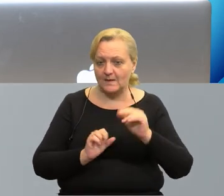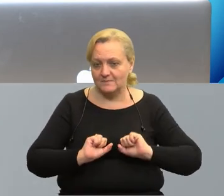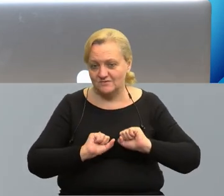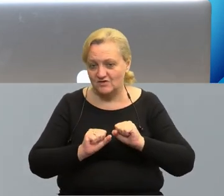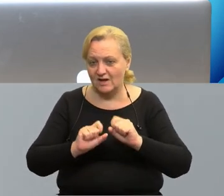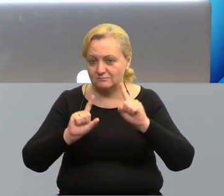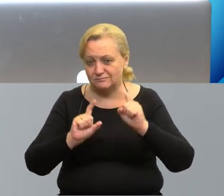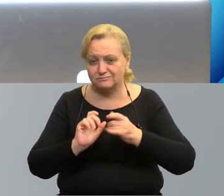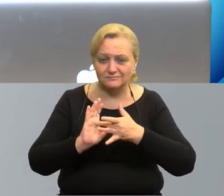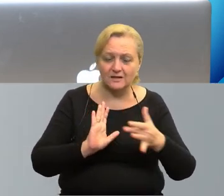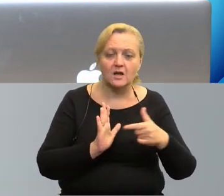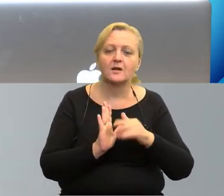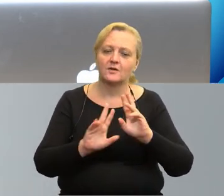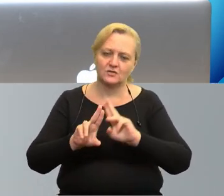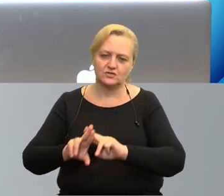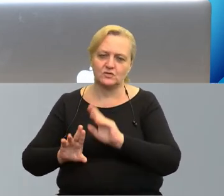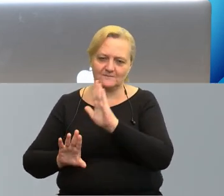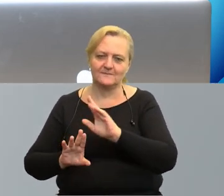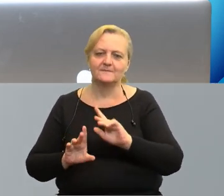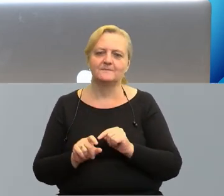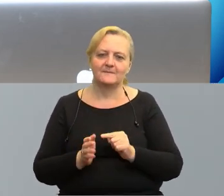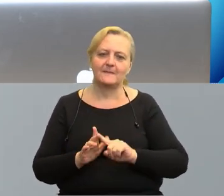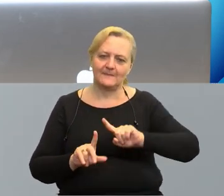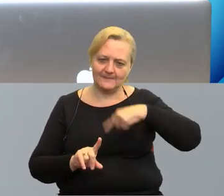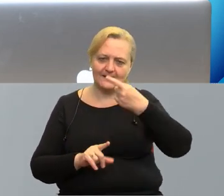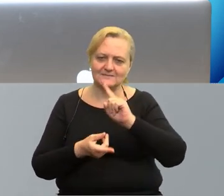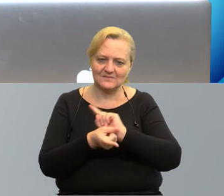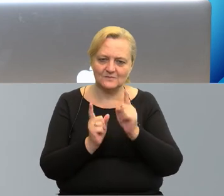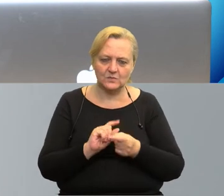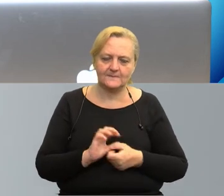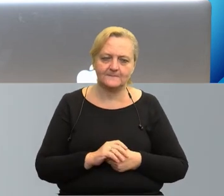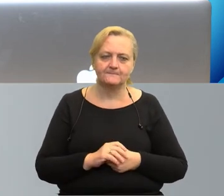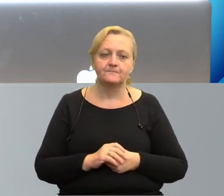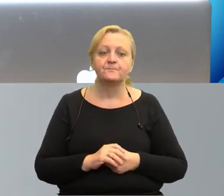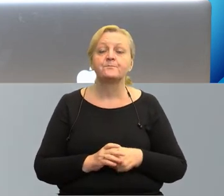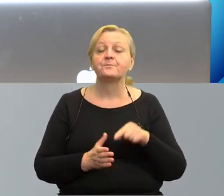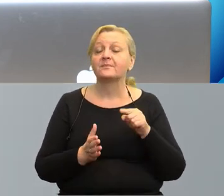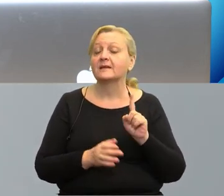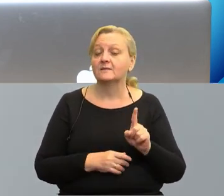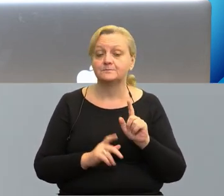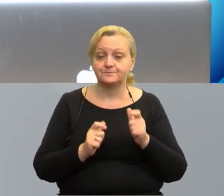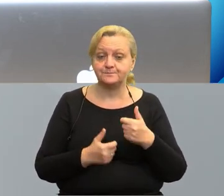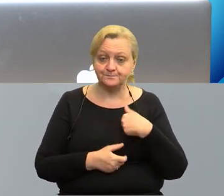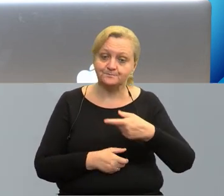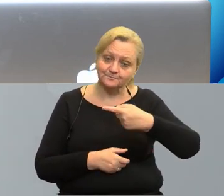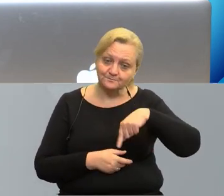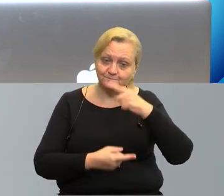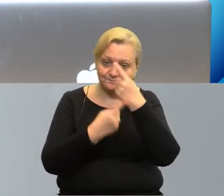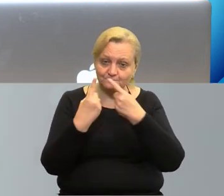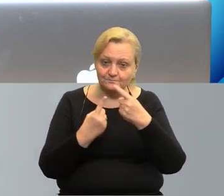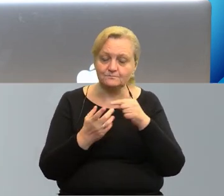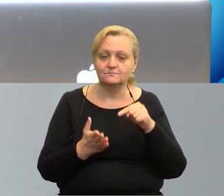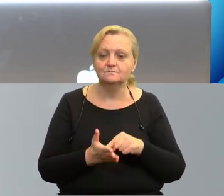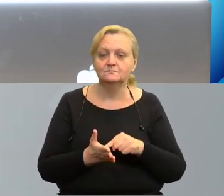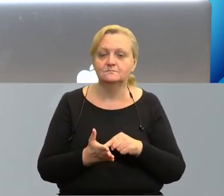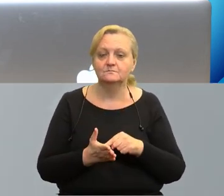wdrożeniowe to jeszcze sobie zostawmy na kolejne spotkanie. Ale to, co naszym zdaniem będzie